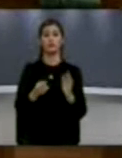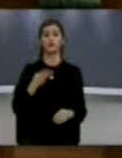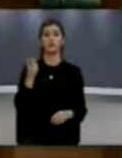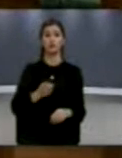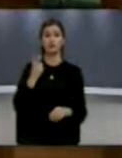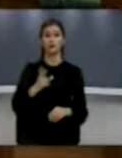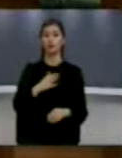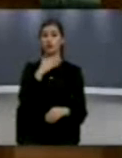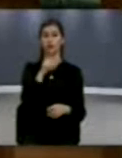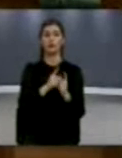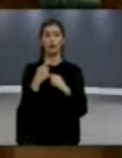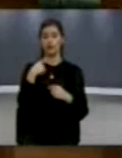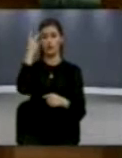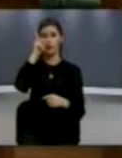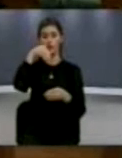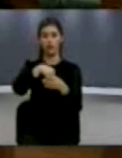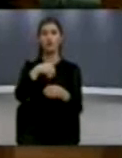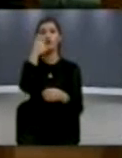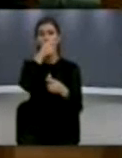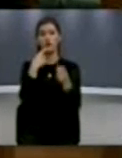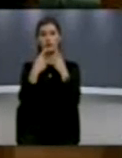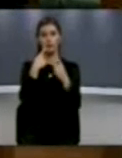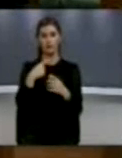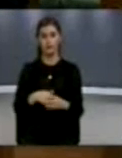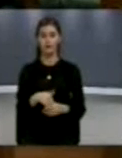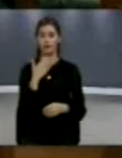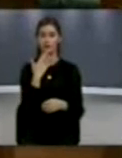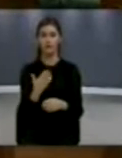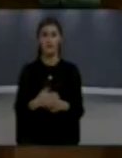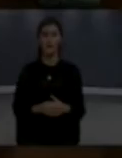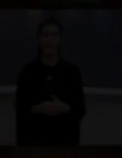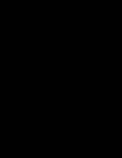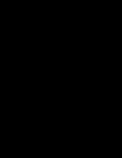në mënyrë që ta morën vërse që ka ka ndodhur e që ka së ndodhur. Falimderi.